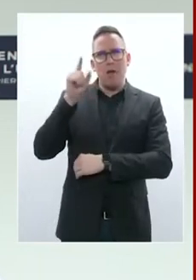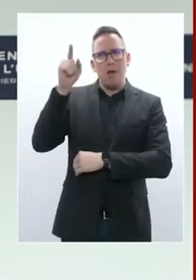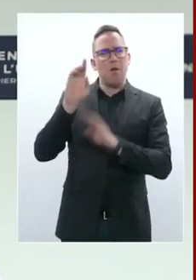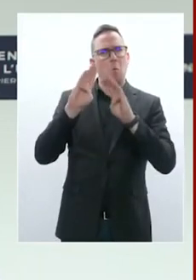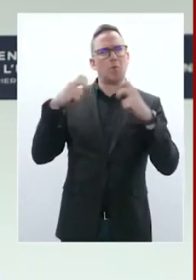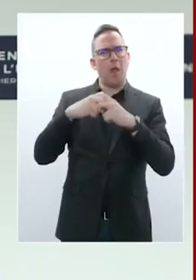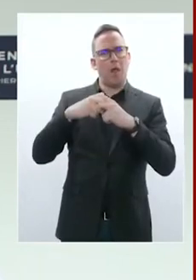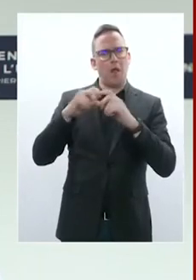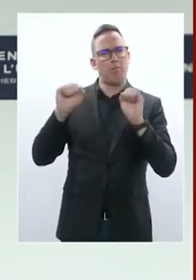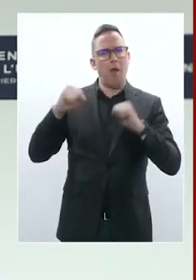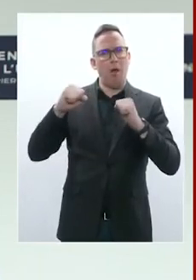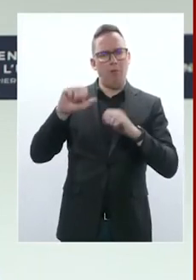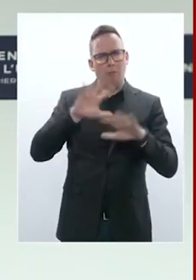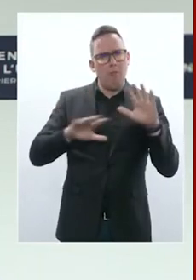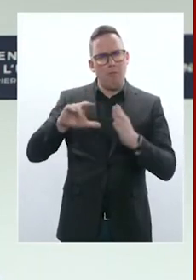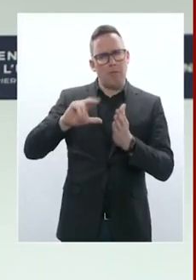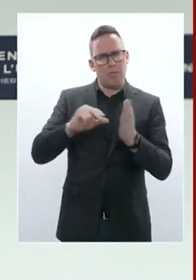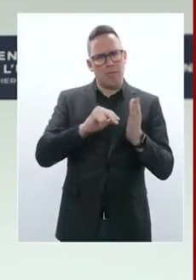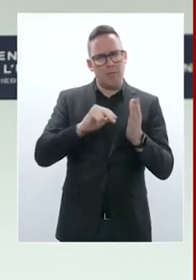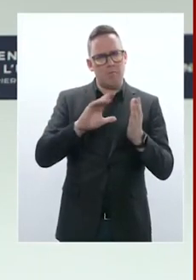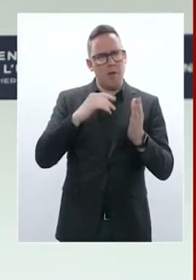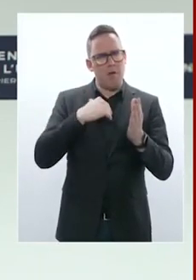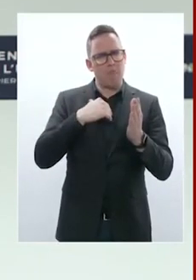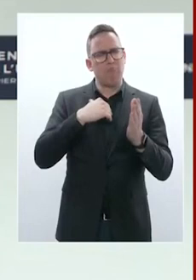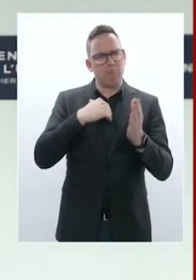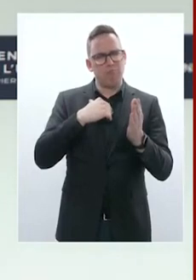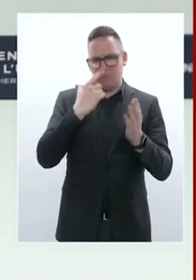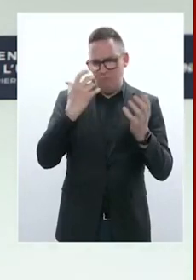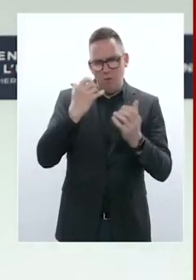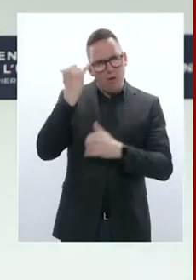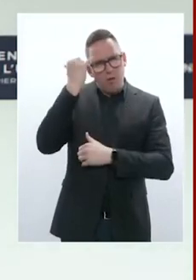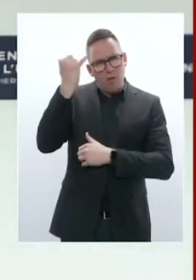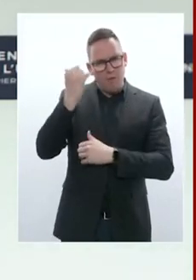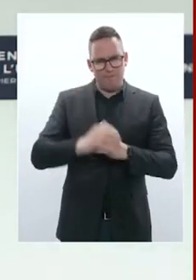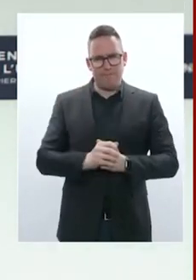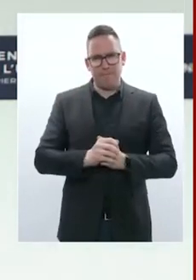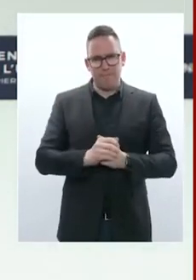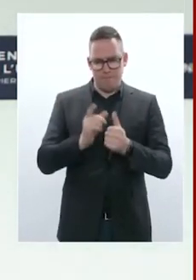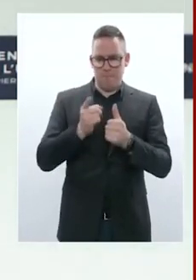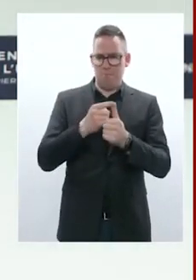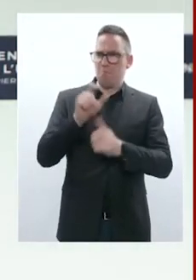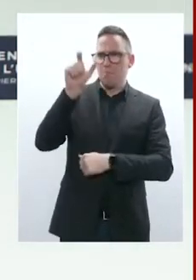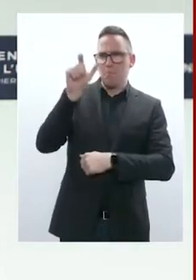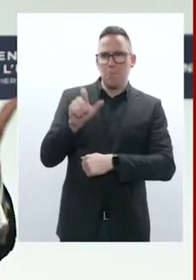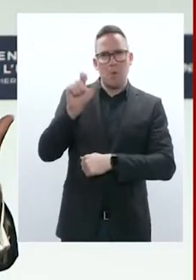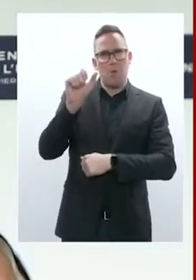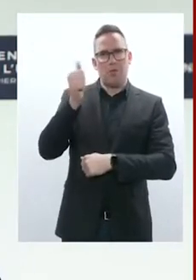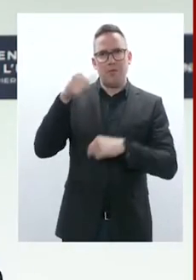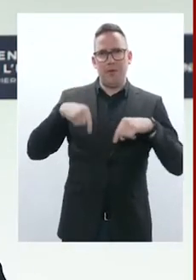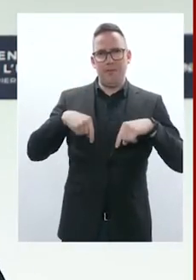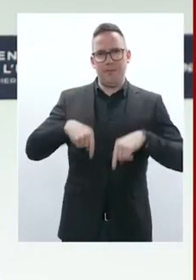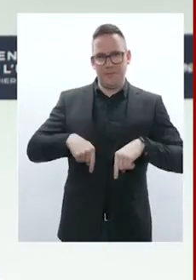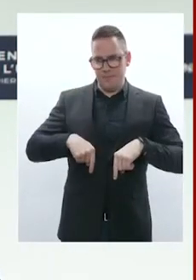que la France soutient. Celle, par exemple, de la 1re ministre d'Estonie, qui propose d'avoir des émissions